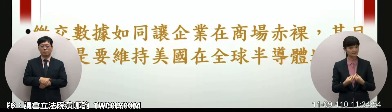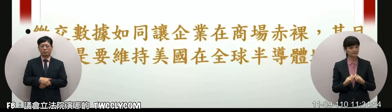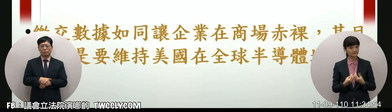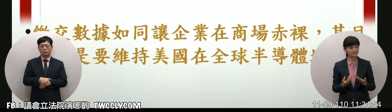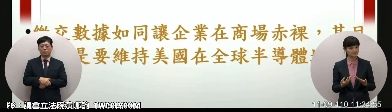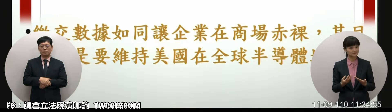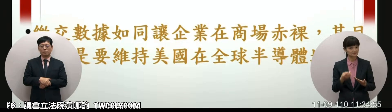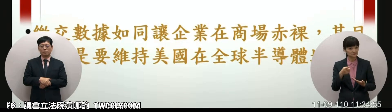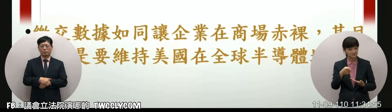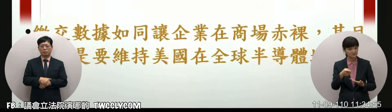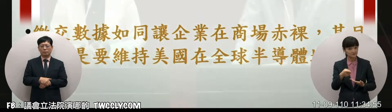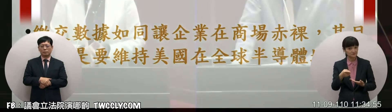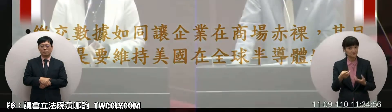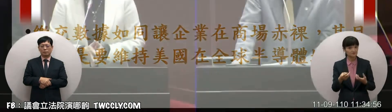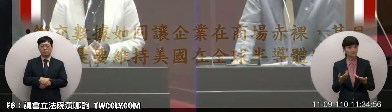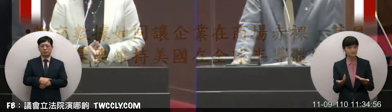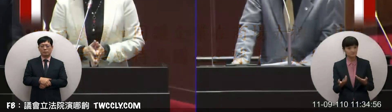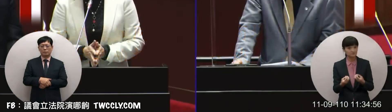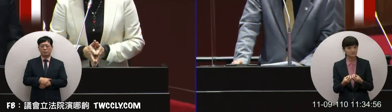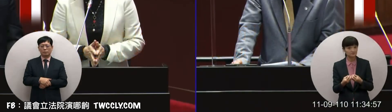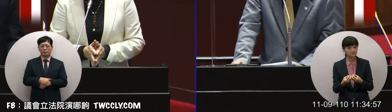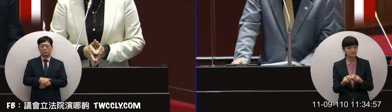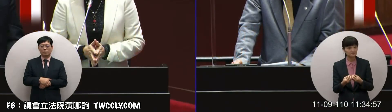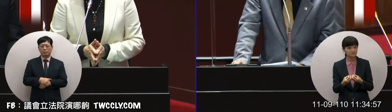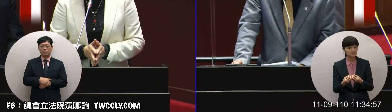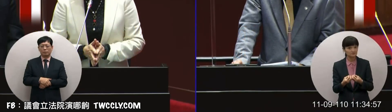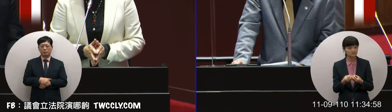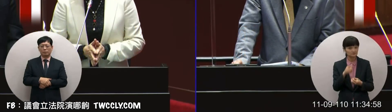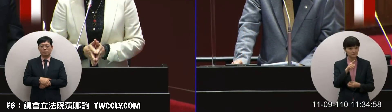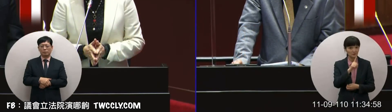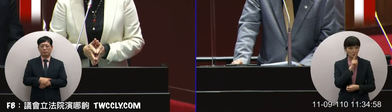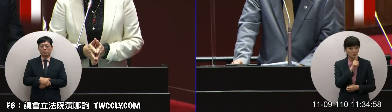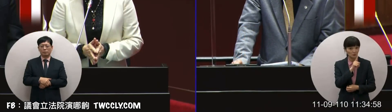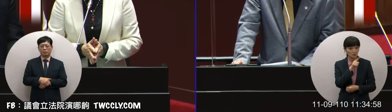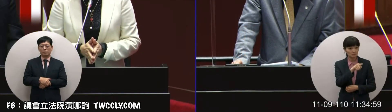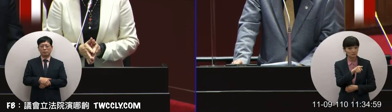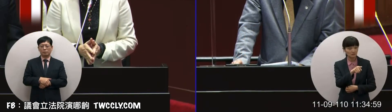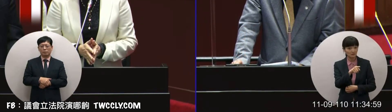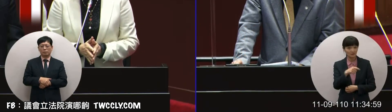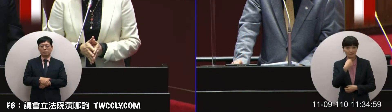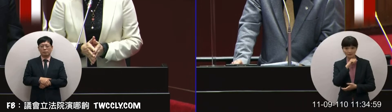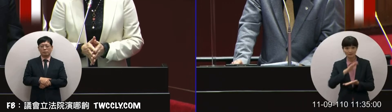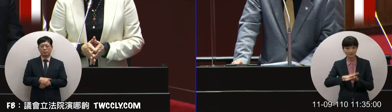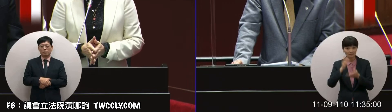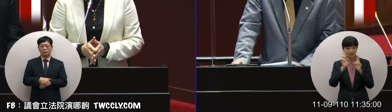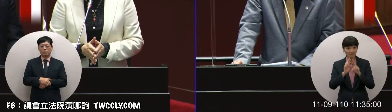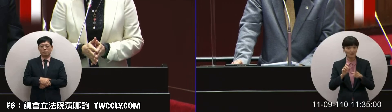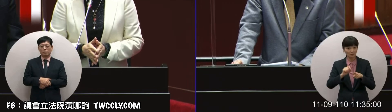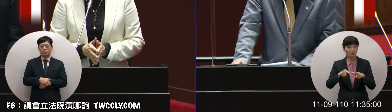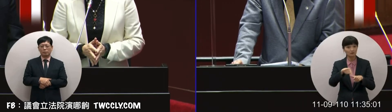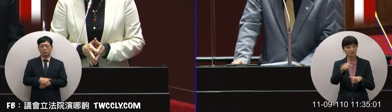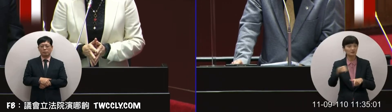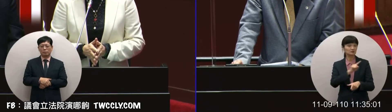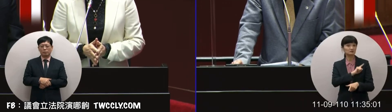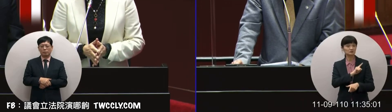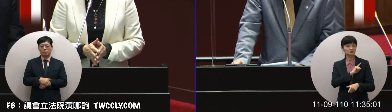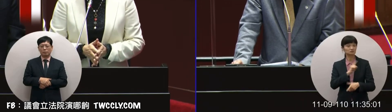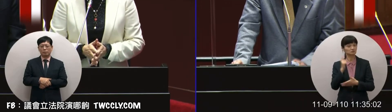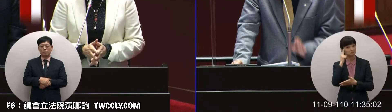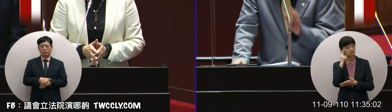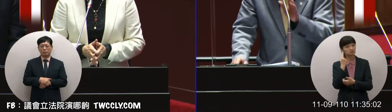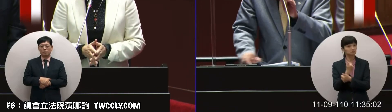經營運用製造台積電你跟人說航商自選考量你